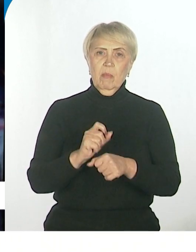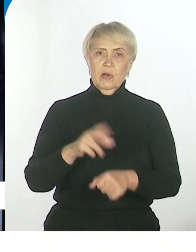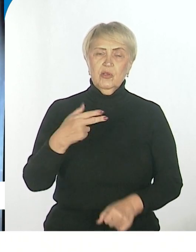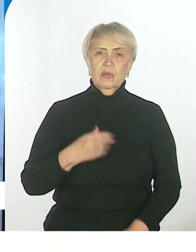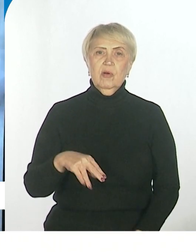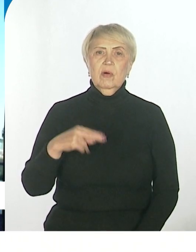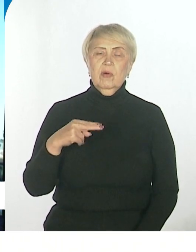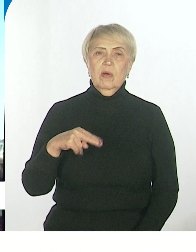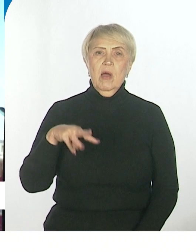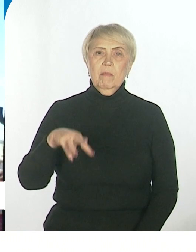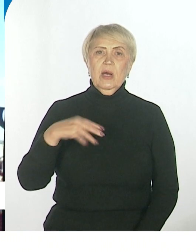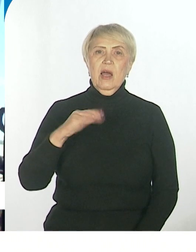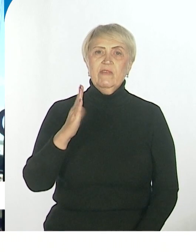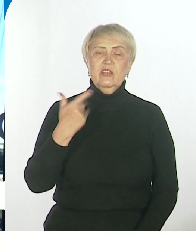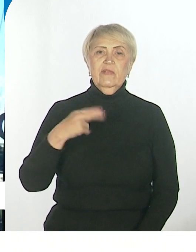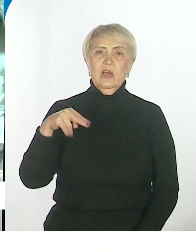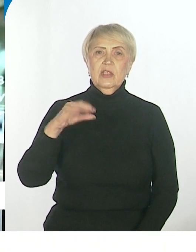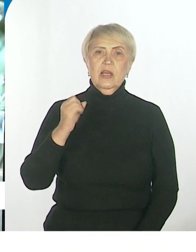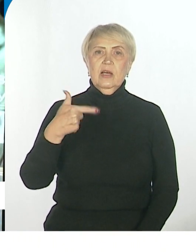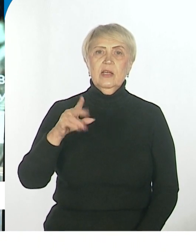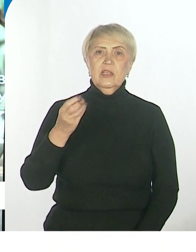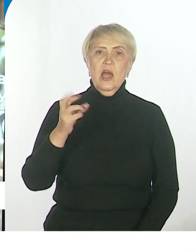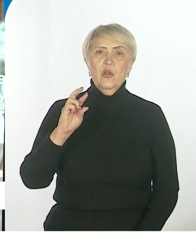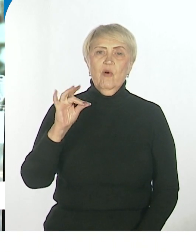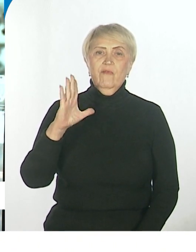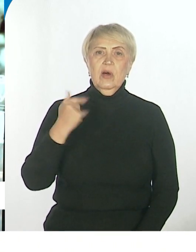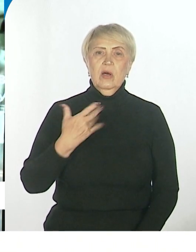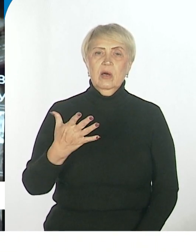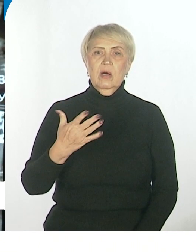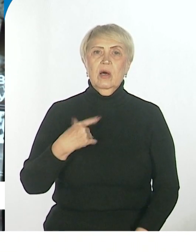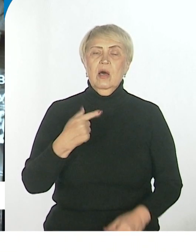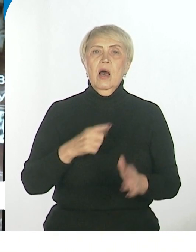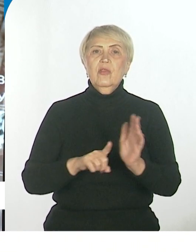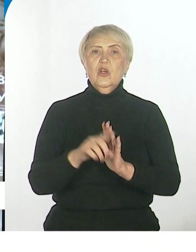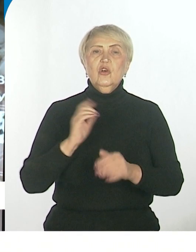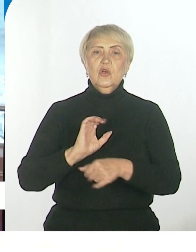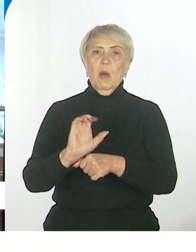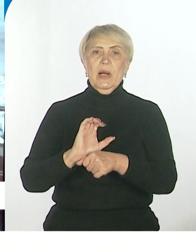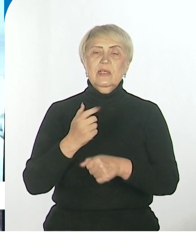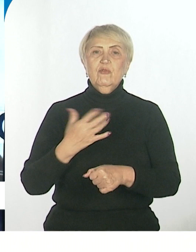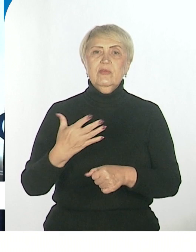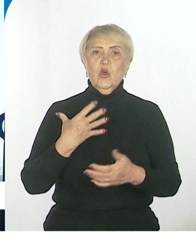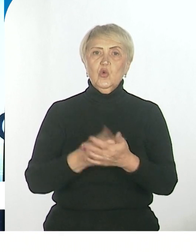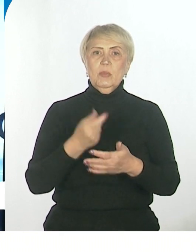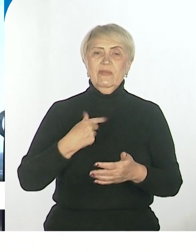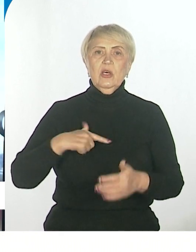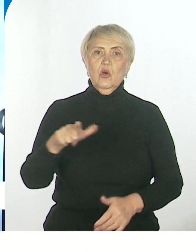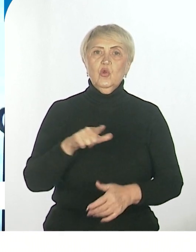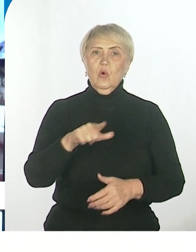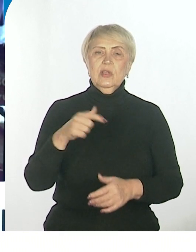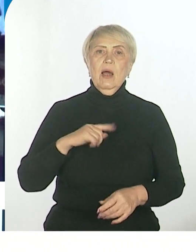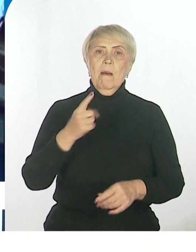Владимировича Дегтярева у нас в крае начато производство собственных дронов. Уже первая партия в рамках